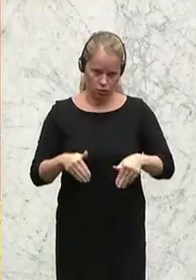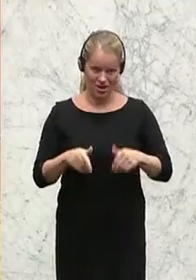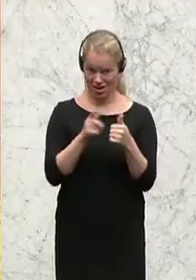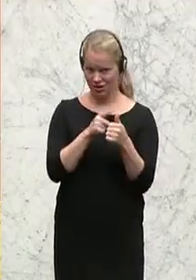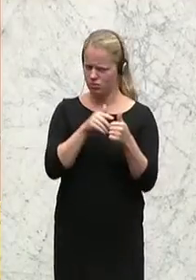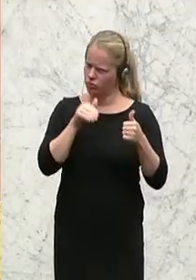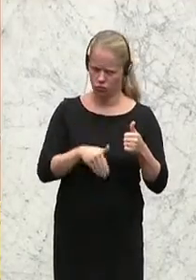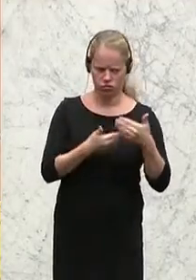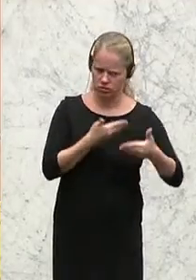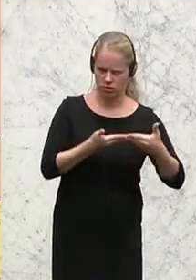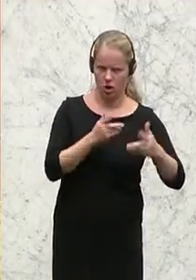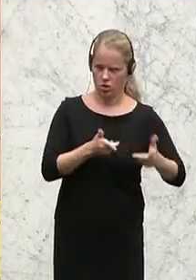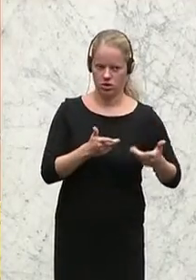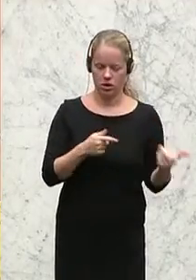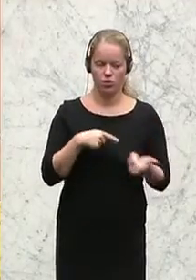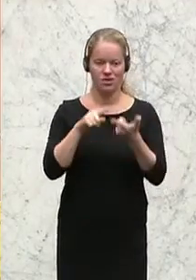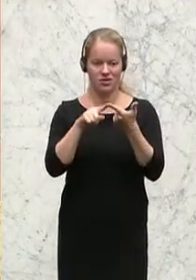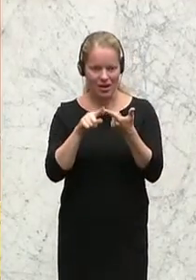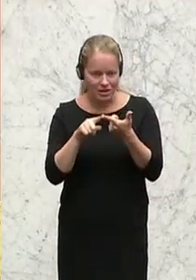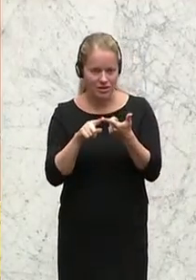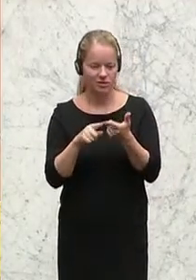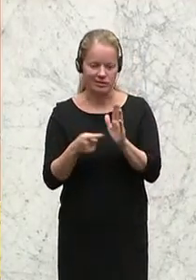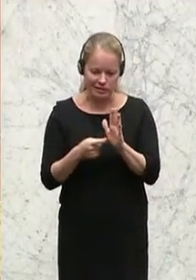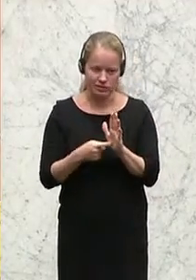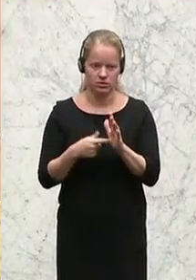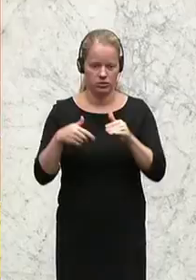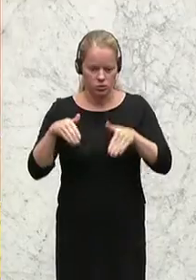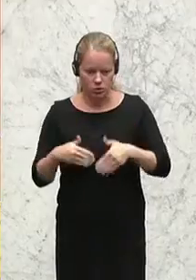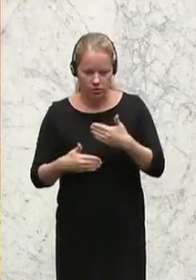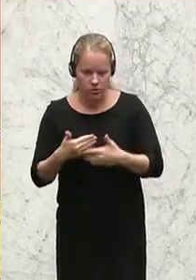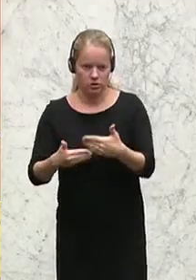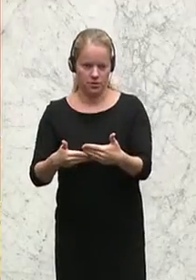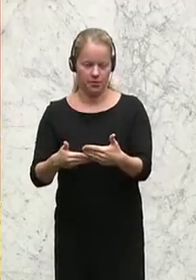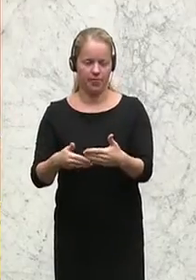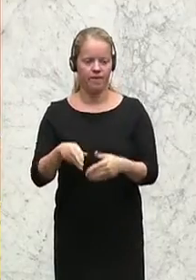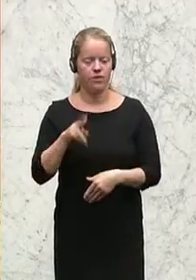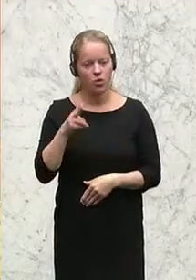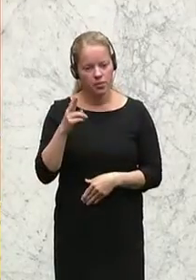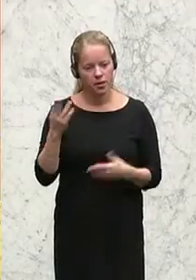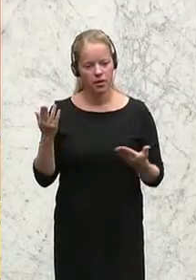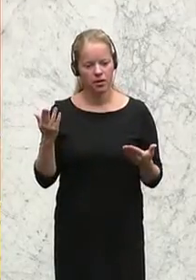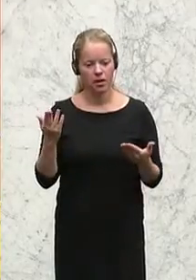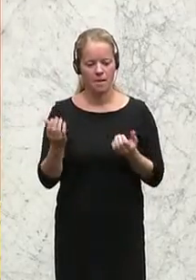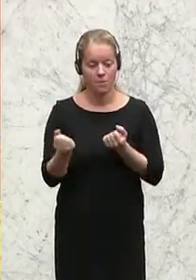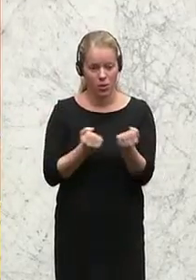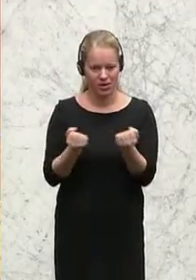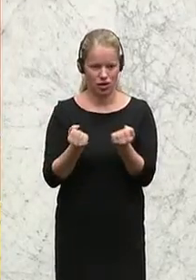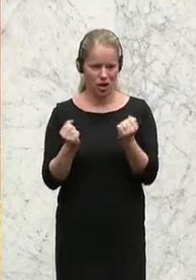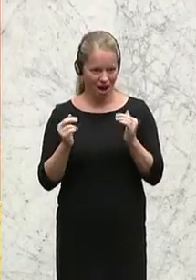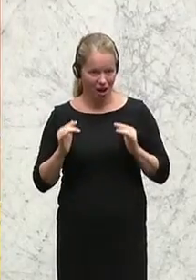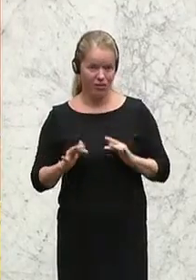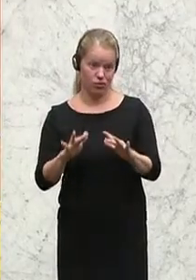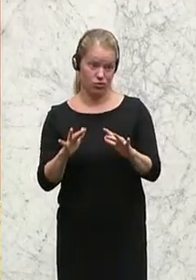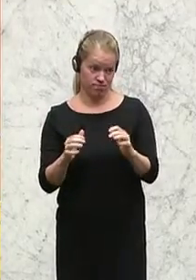zweite Handlungsbedarf besteht sicher in der nach wie vor bestehenden Möglichkeit des politischen Einflusses